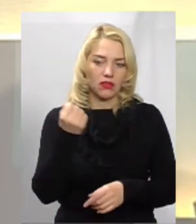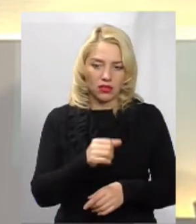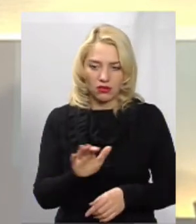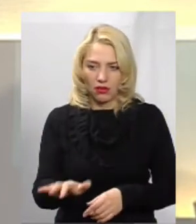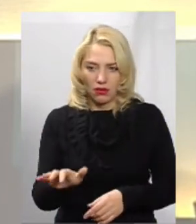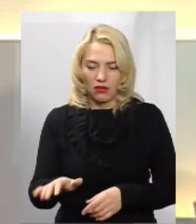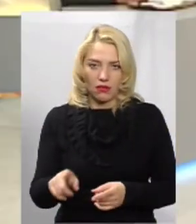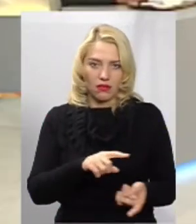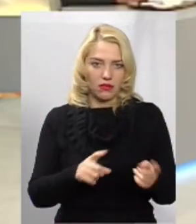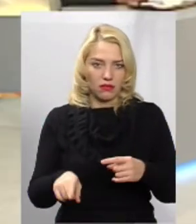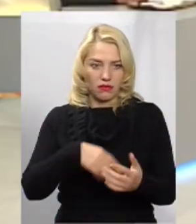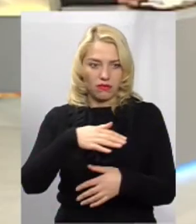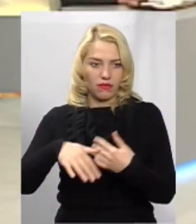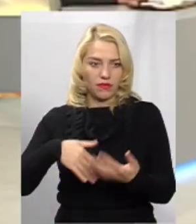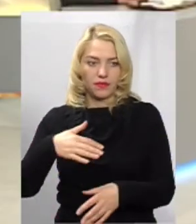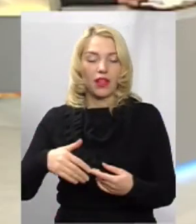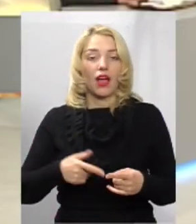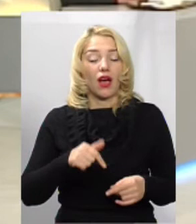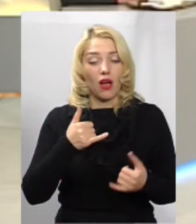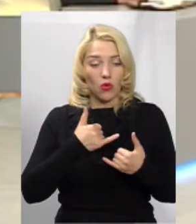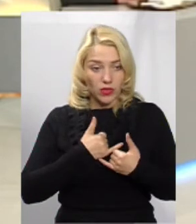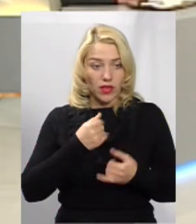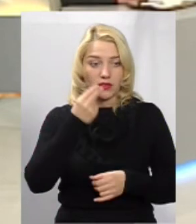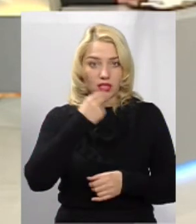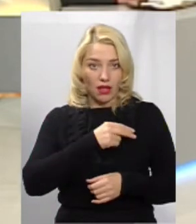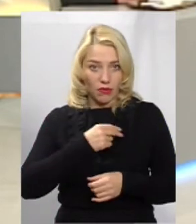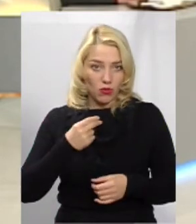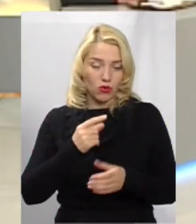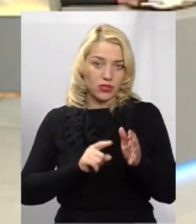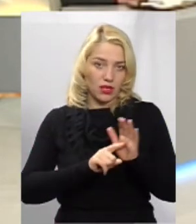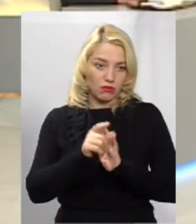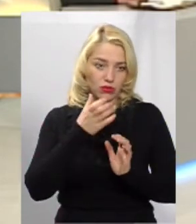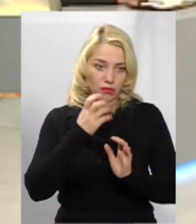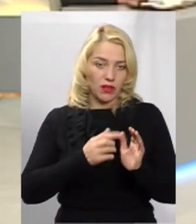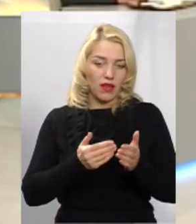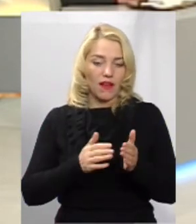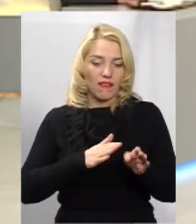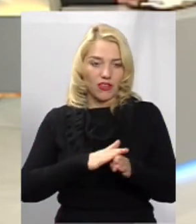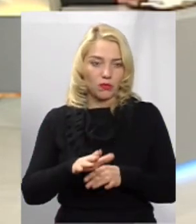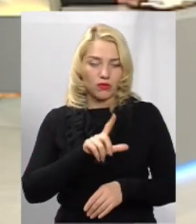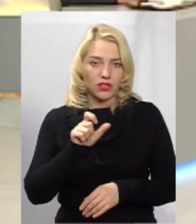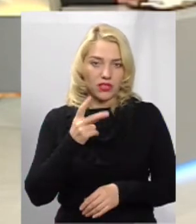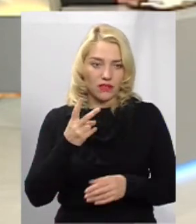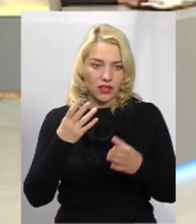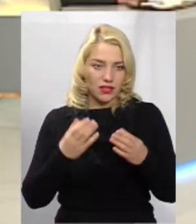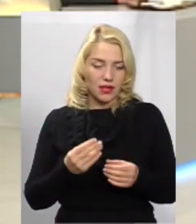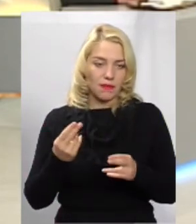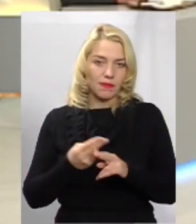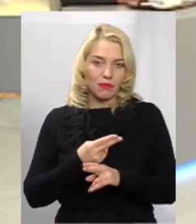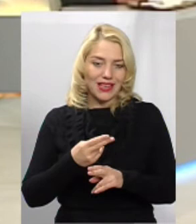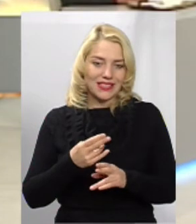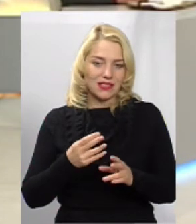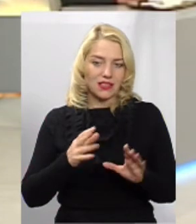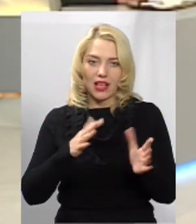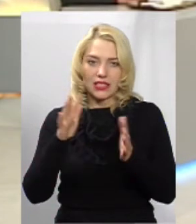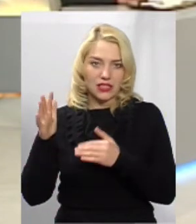батареї і тим займається. На слава Богу, навіть запуск тепла відбувся за два дні, без ніяких ексцесів,